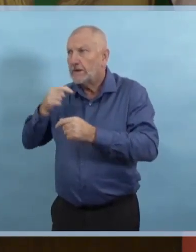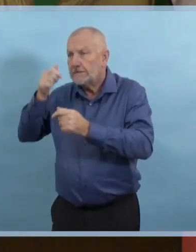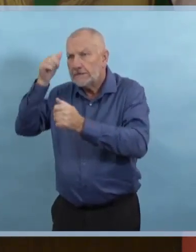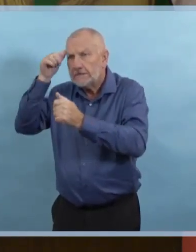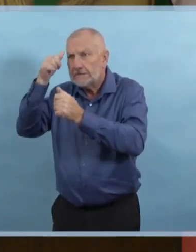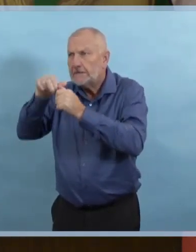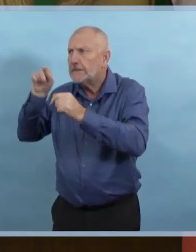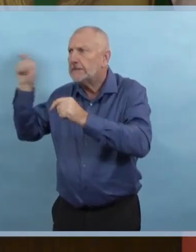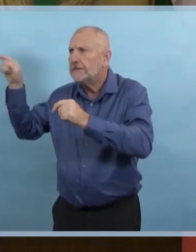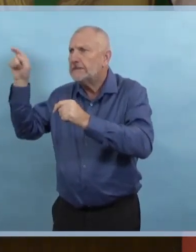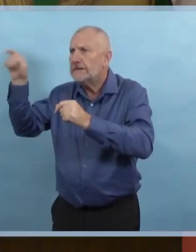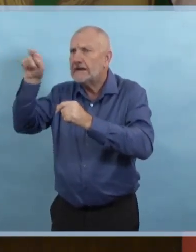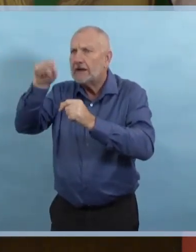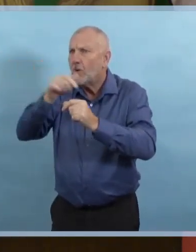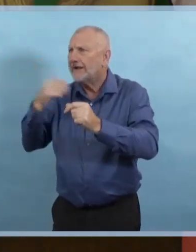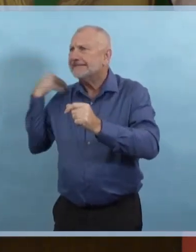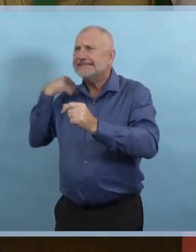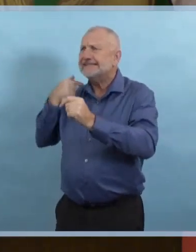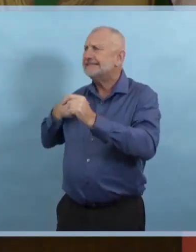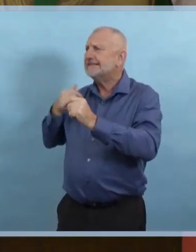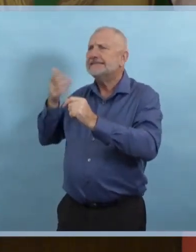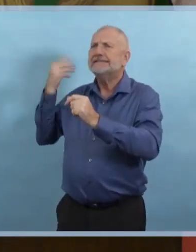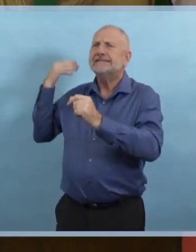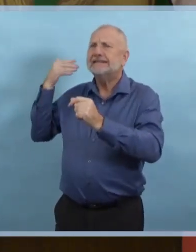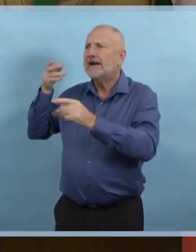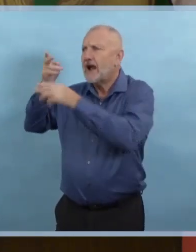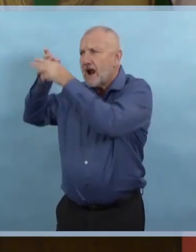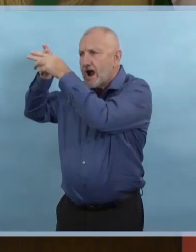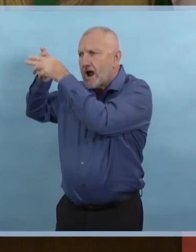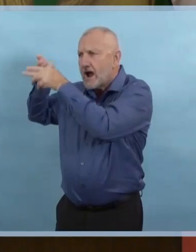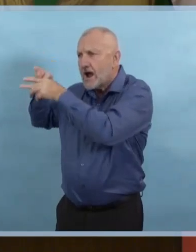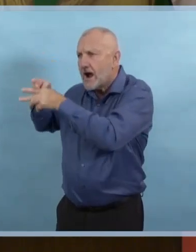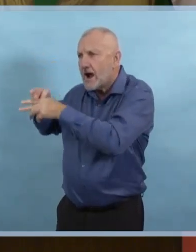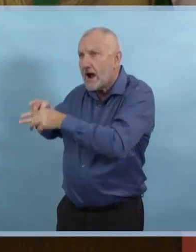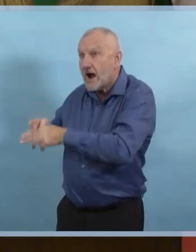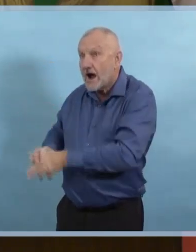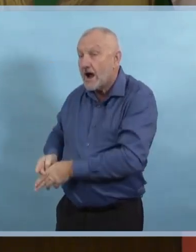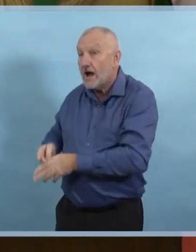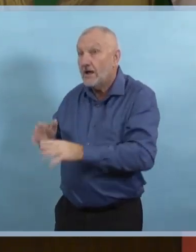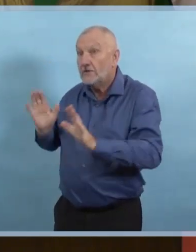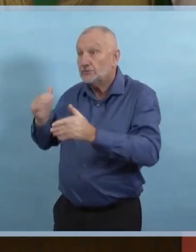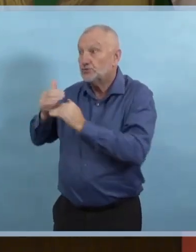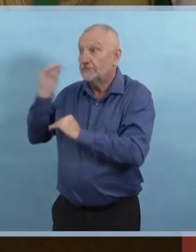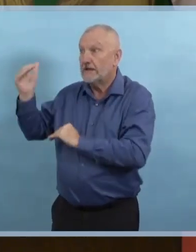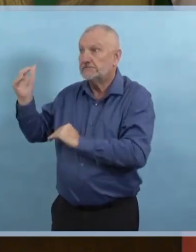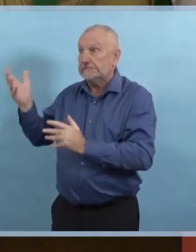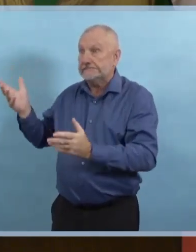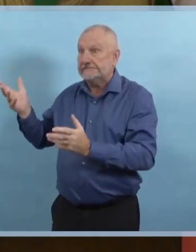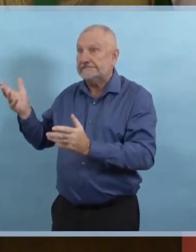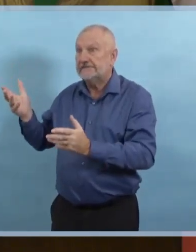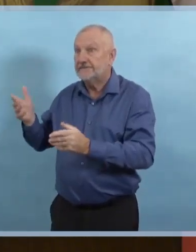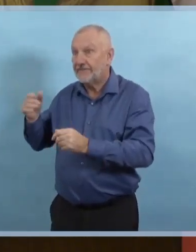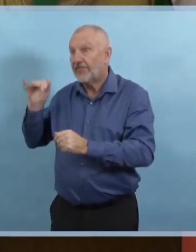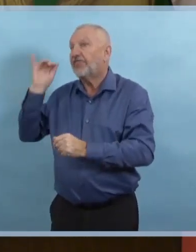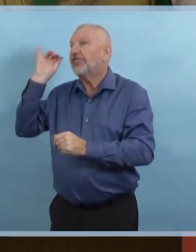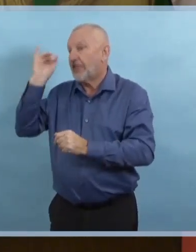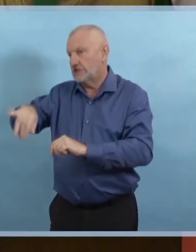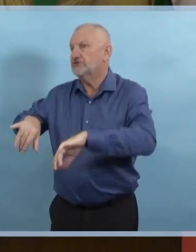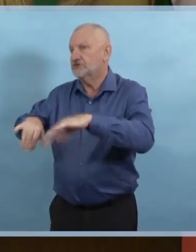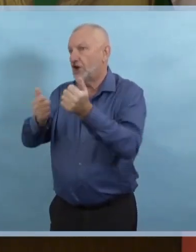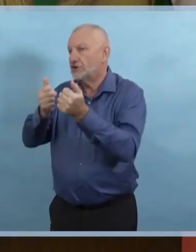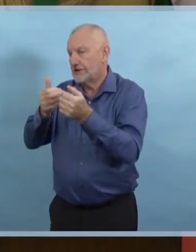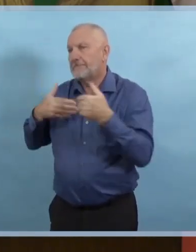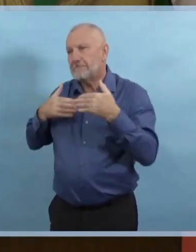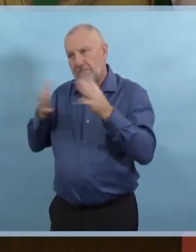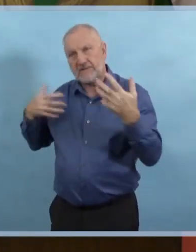période. Et c'est ça la difficulté avec la santé publique. Nous ne pouvons pas communiquer avec tous les contacts parce que les gens ne peuvent pas se rappeler toutes les personnes avec lesquelles elles